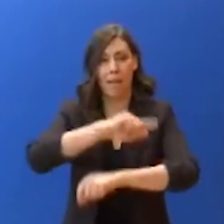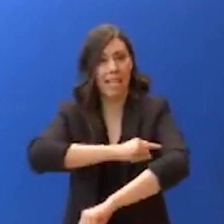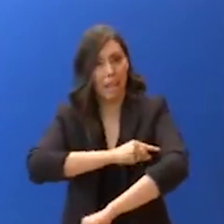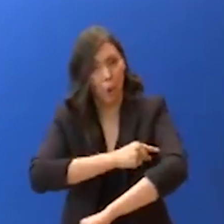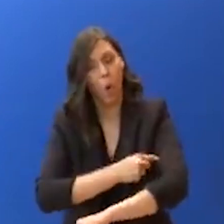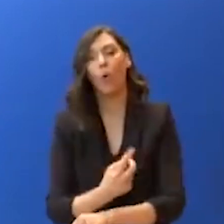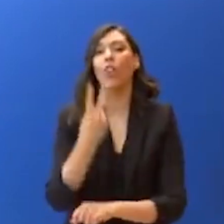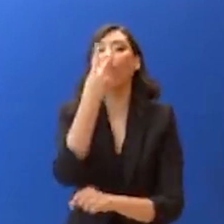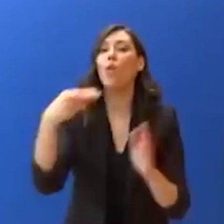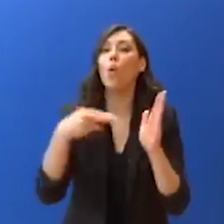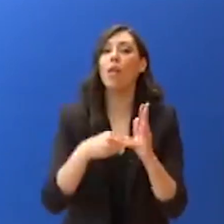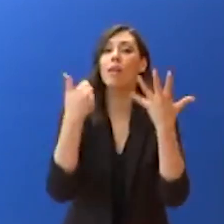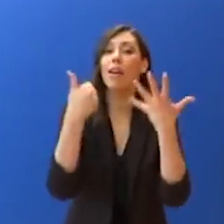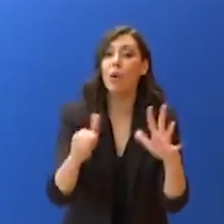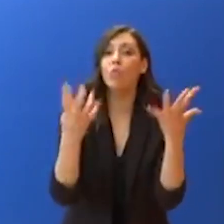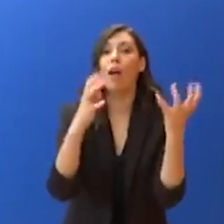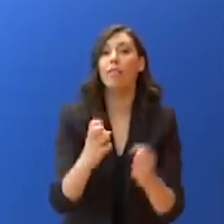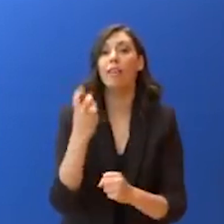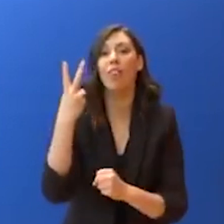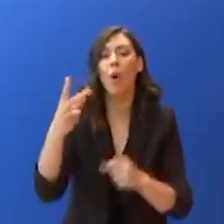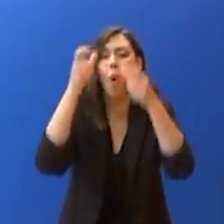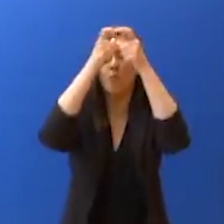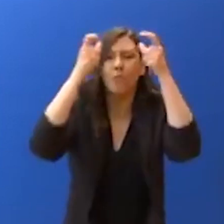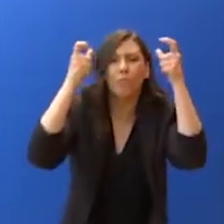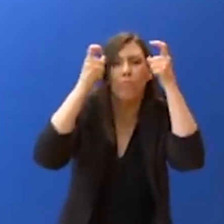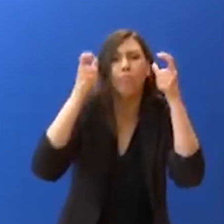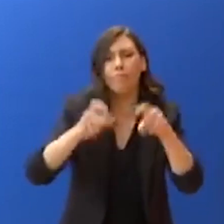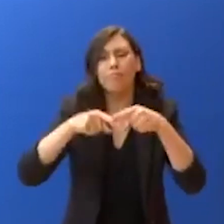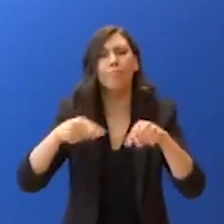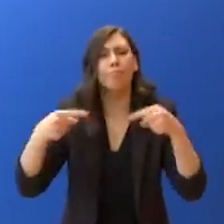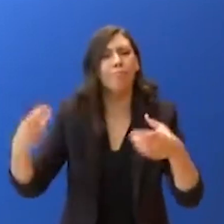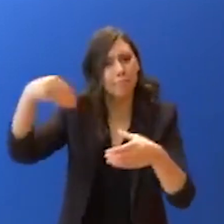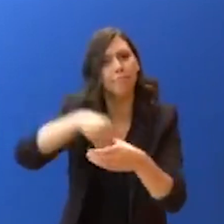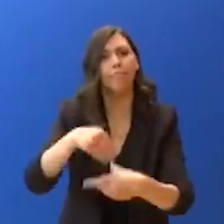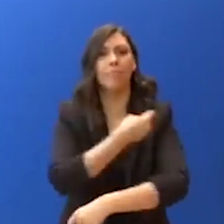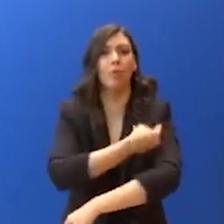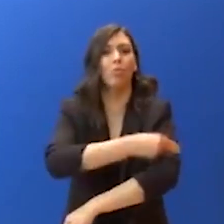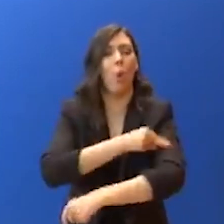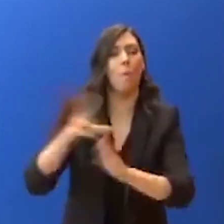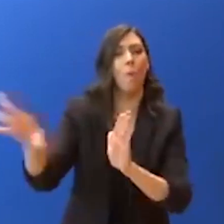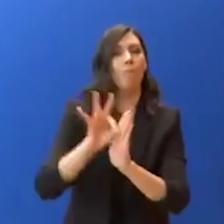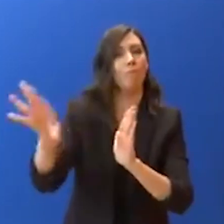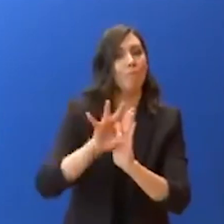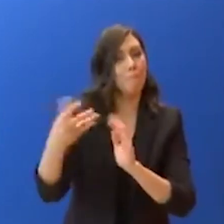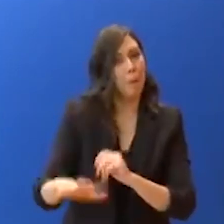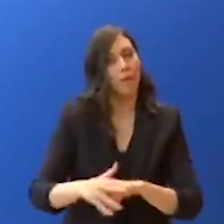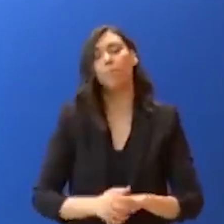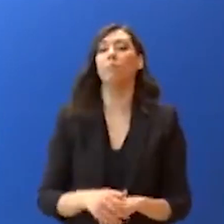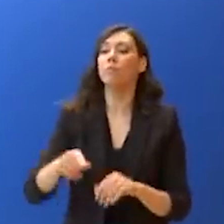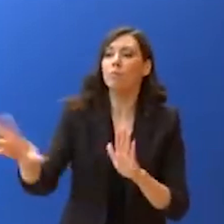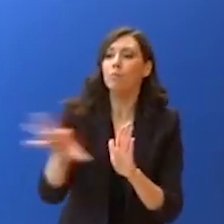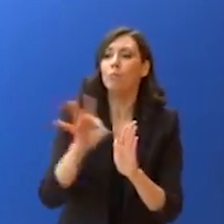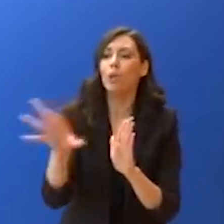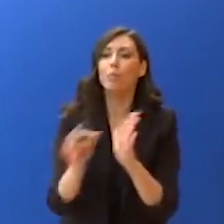.692 νοσηλευτικό και λοιπό υγειονομικό προσωπικό. Οι εγκρίσεις για νέες προσλήψεις φτάνουν τις 4